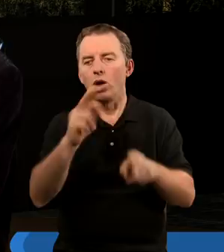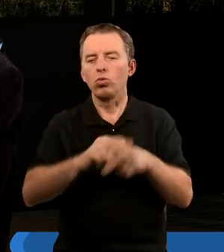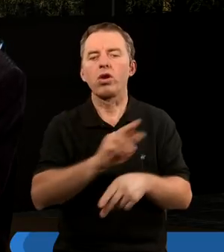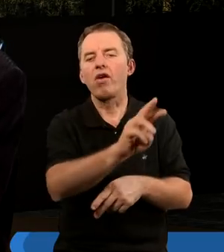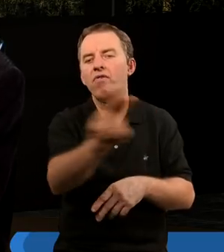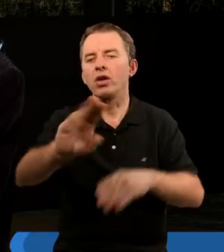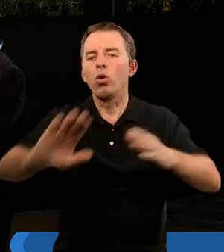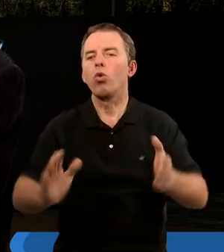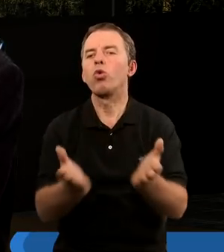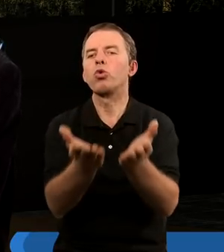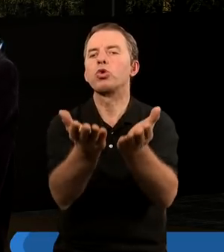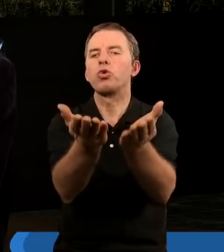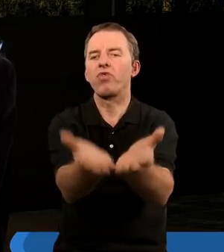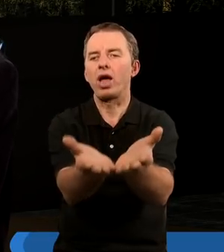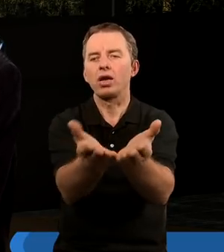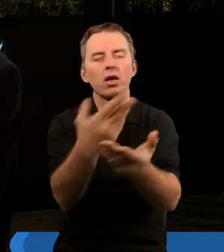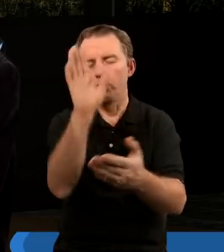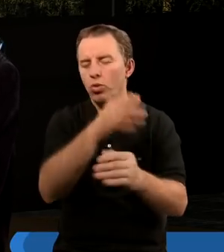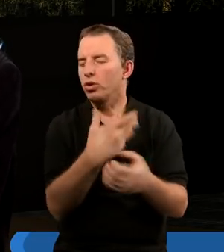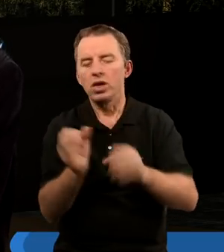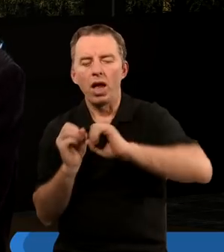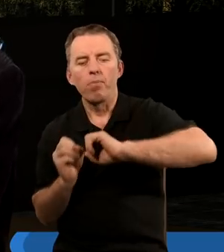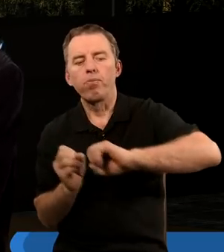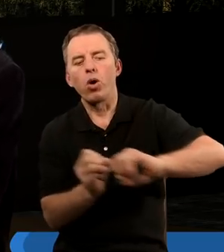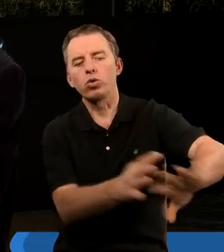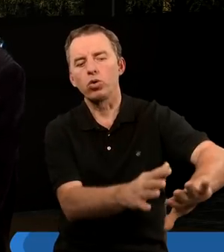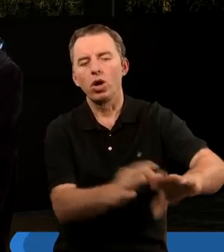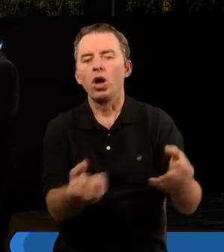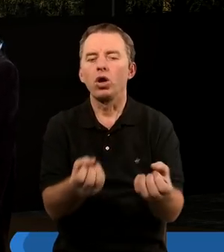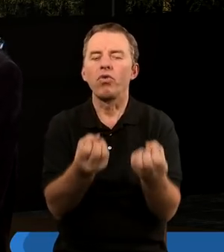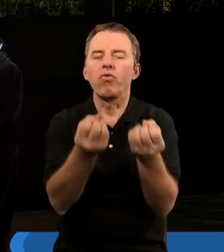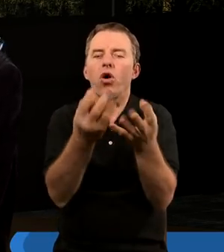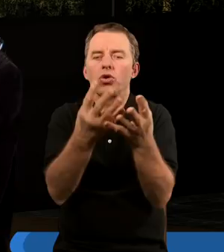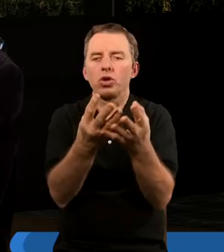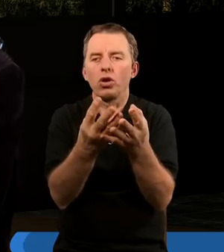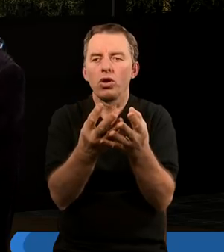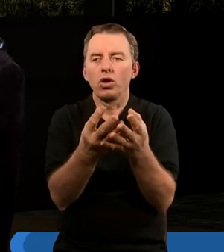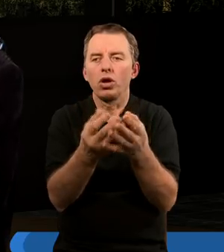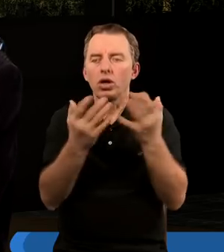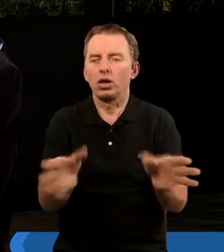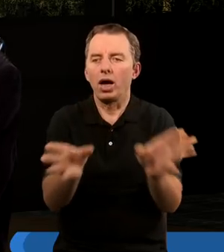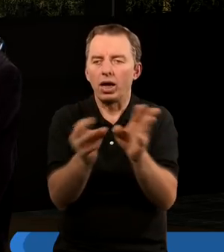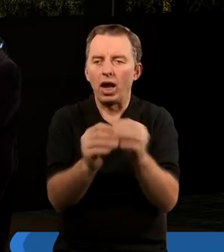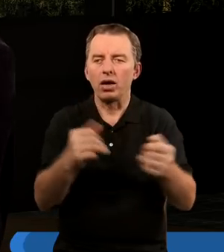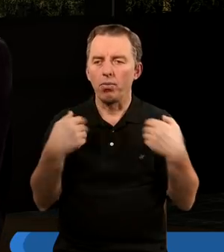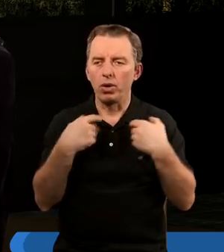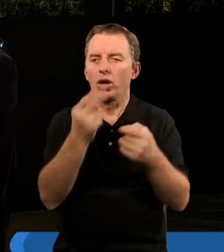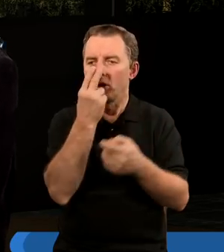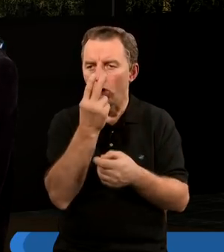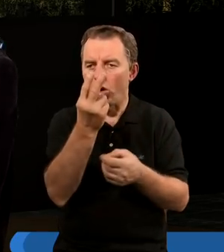uświęca. Bóg nas nie porzuca. Stworzył i radźcie sobie, a później